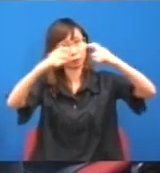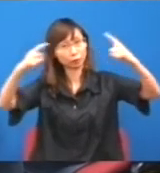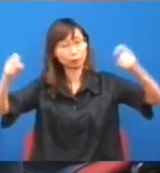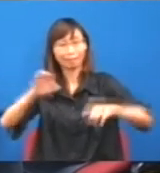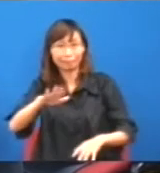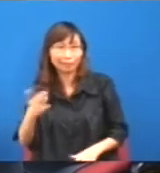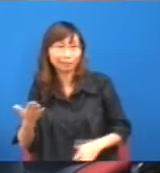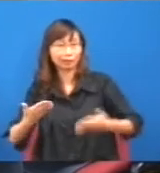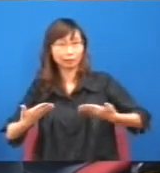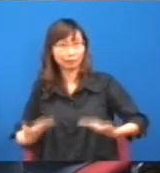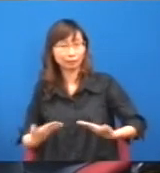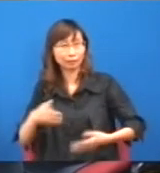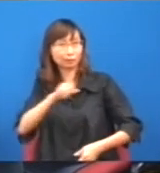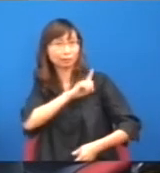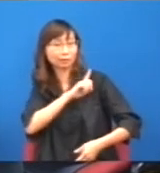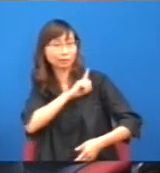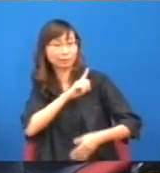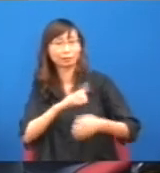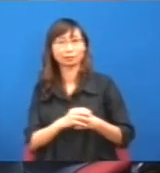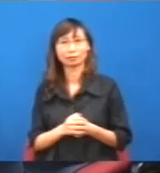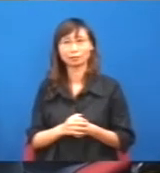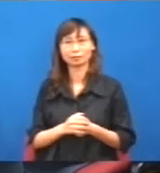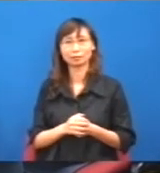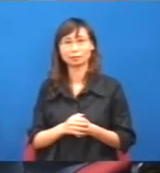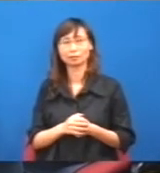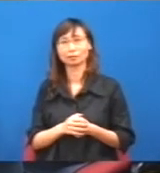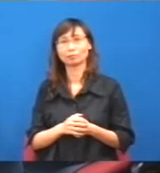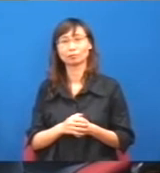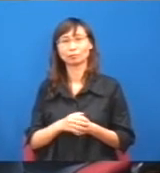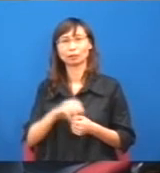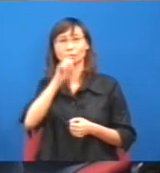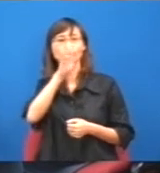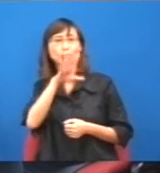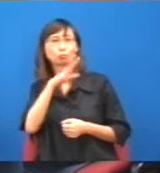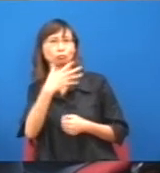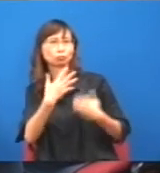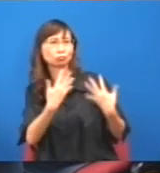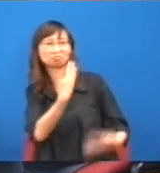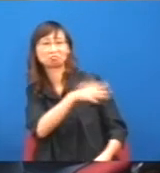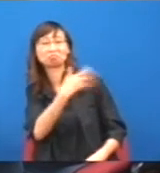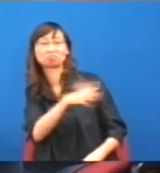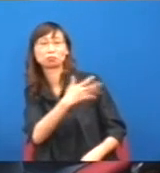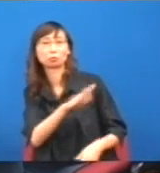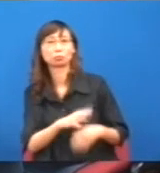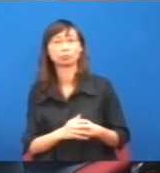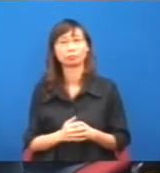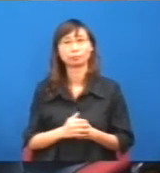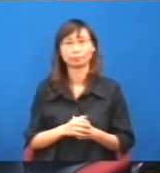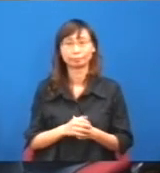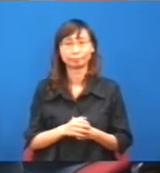刮三巴,再刮山打牛,自刮三巴即是刮民建聯六巴,